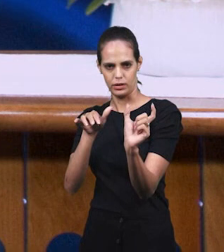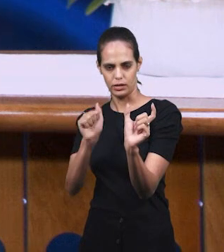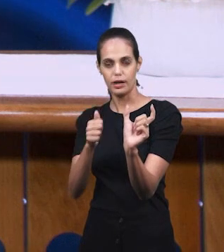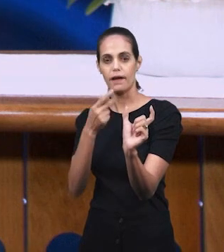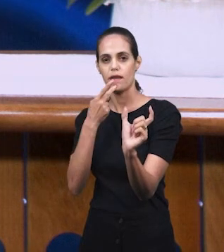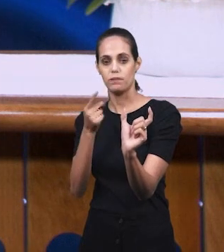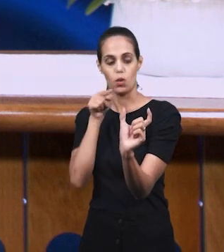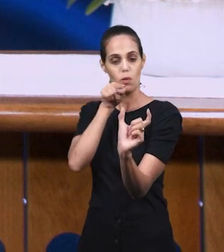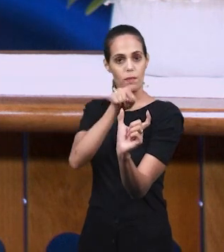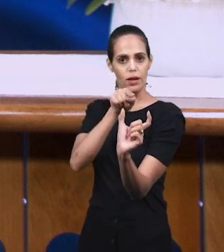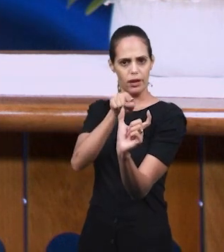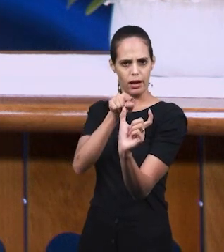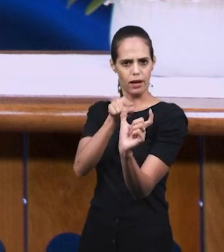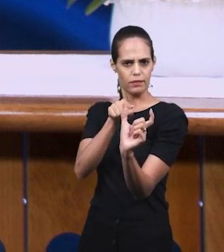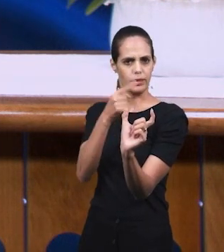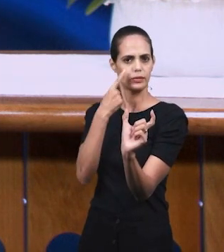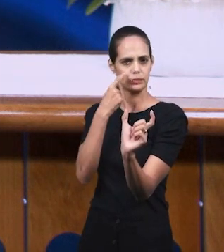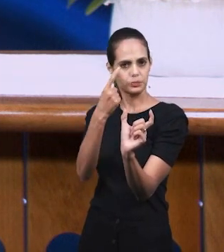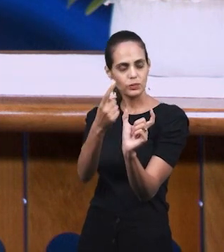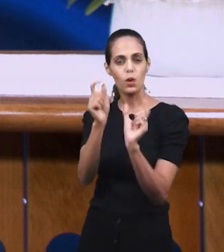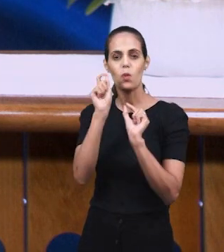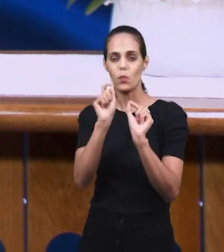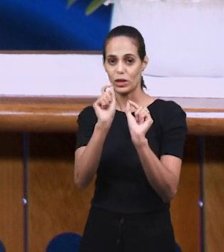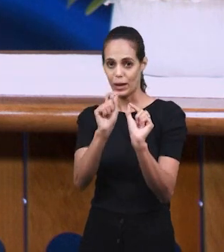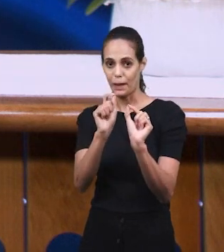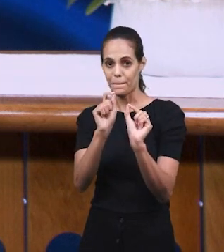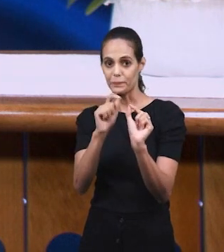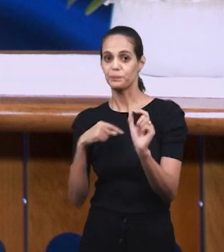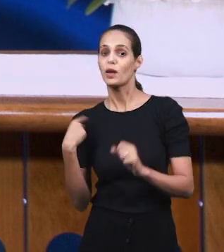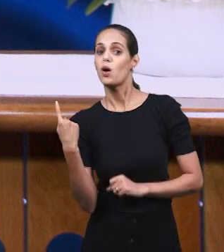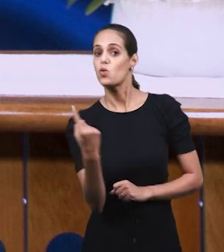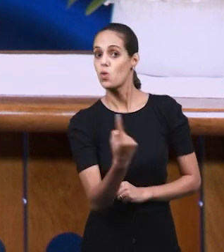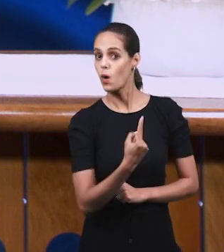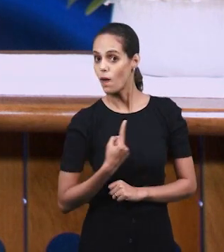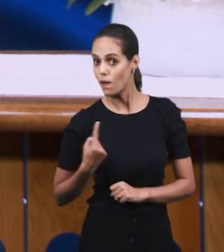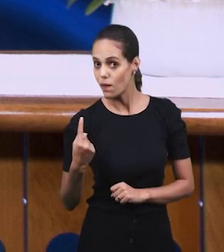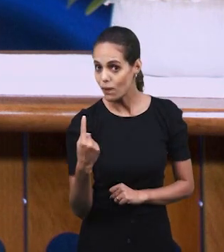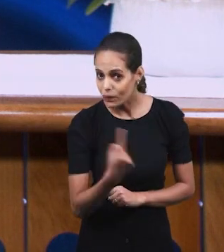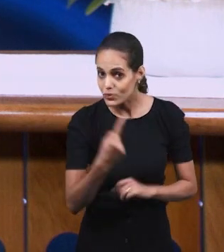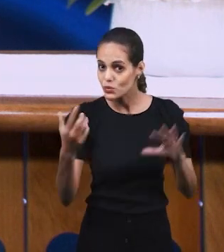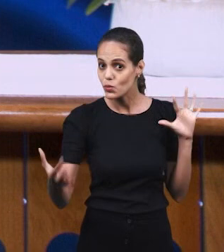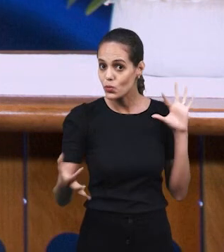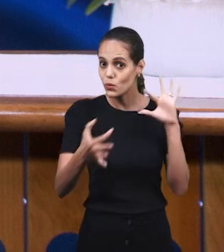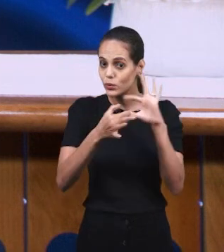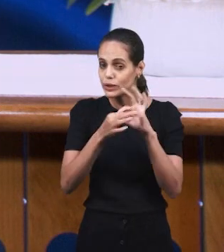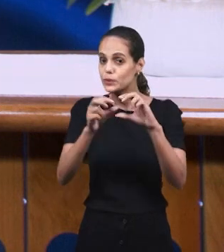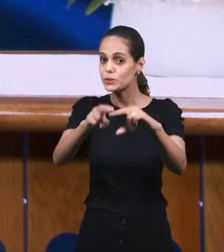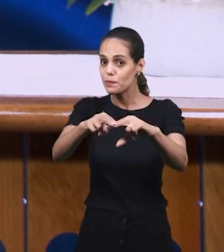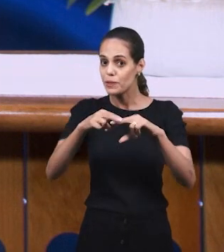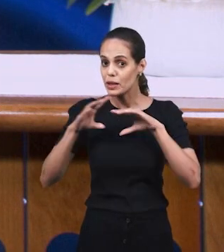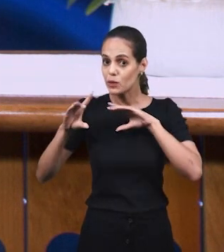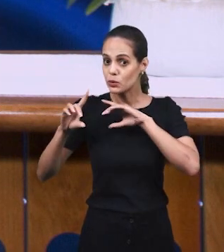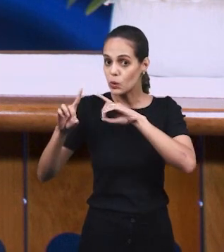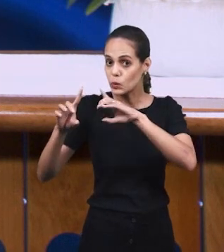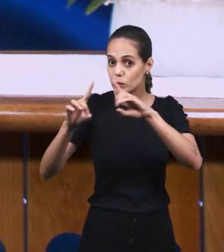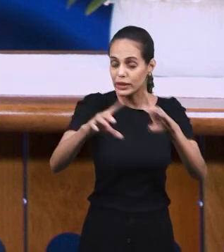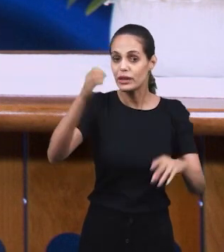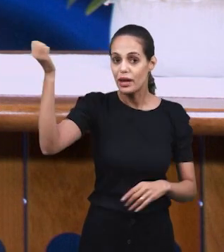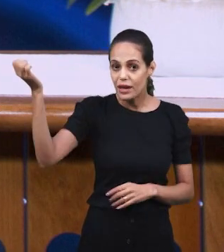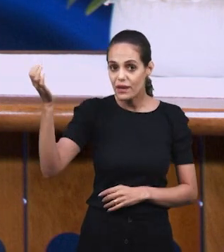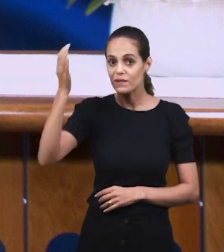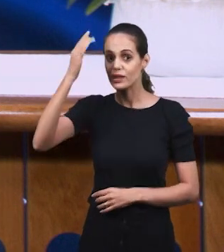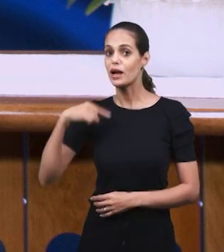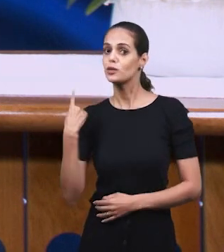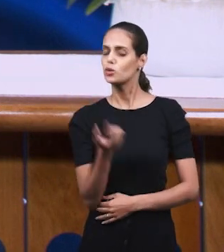говорит, когда мы съединены откровением учения, открытым учением, мы